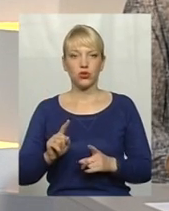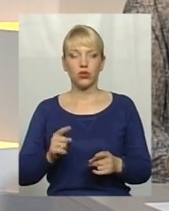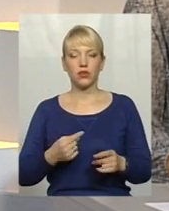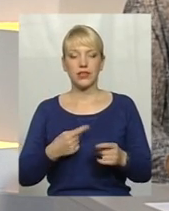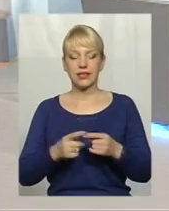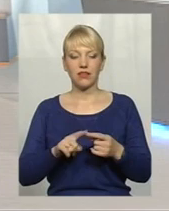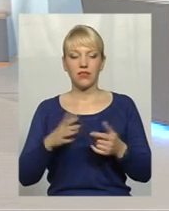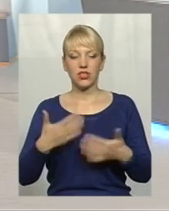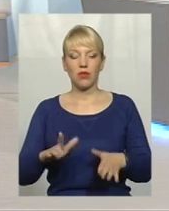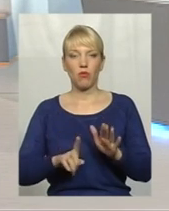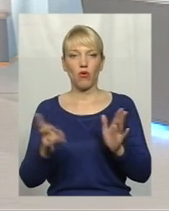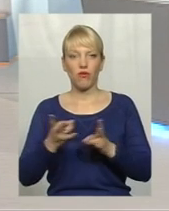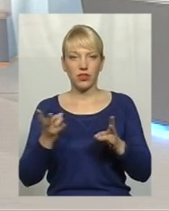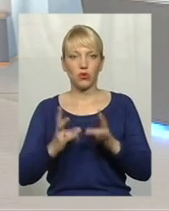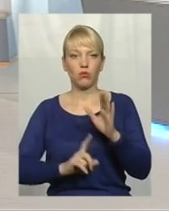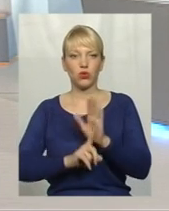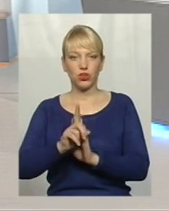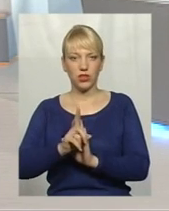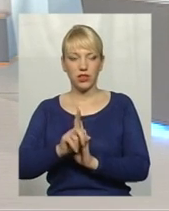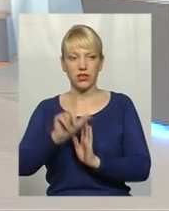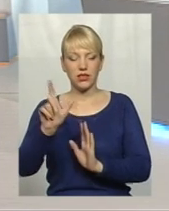починатися вже з відбіру документів.